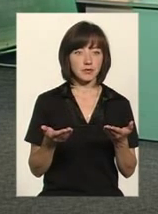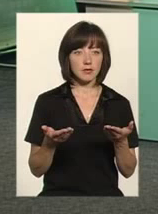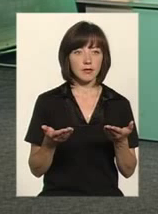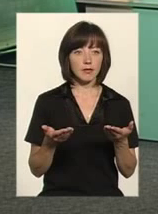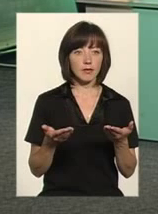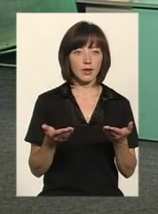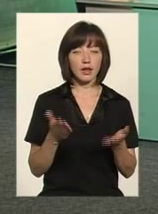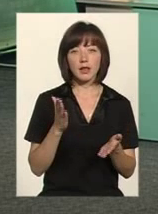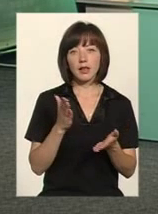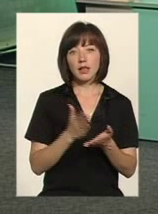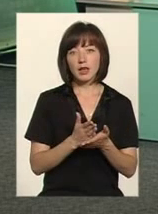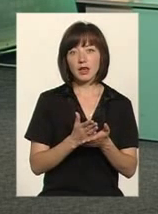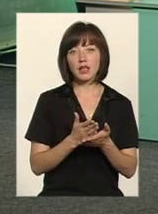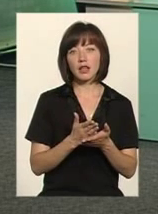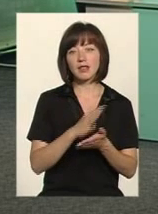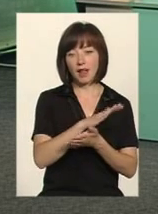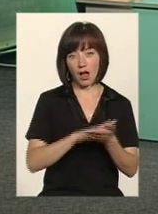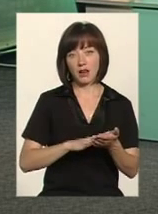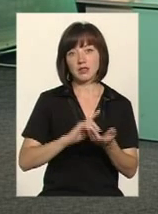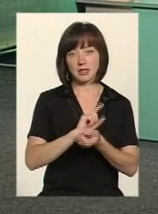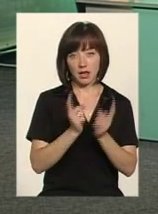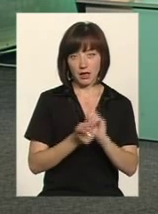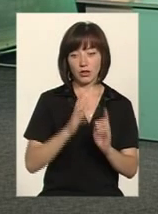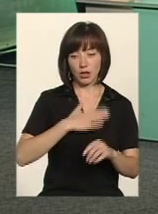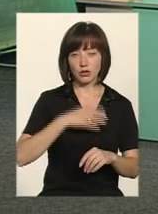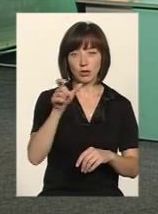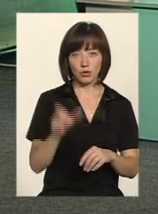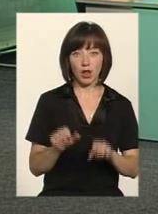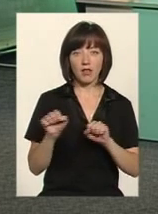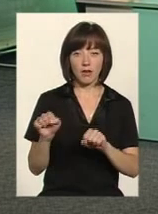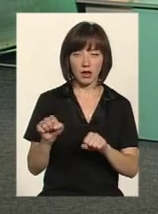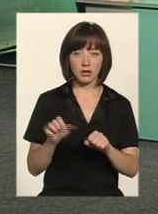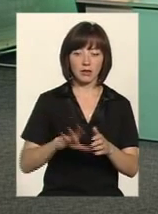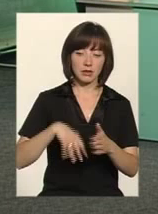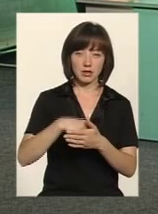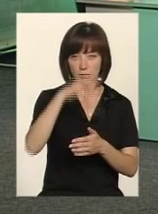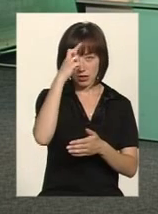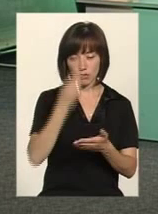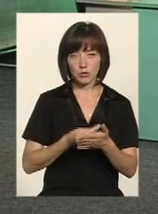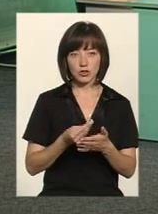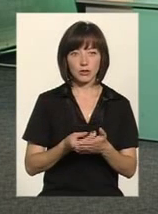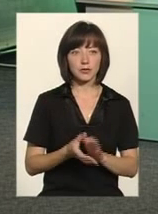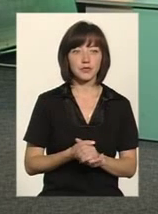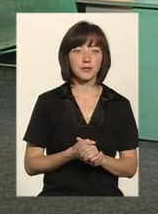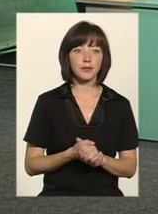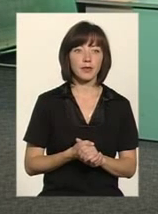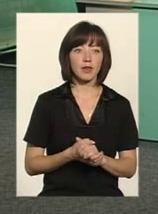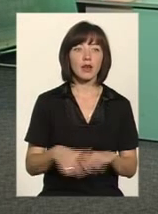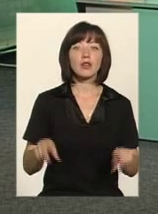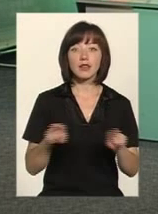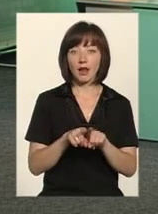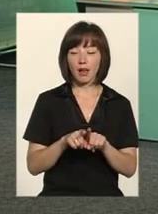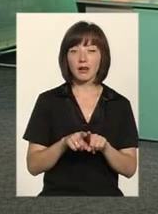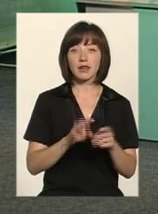з ним, по його інших питаннях, будуть працювати адвокати, які фінсуються за рахунок державного бюджету. Ось так